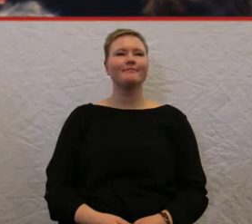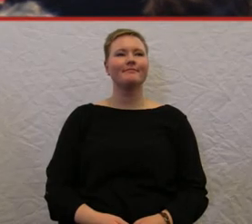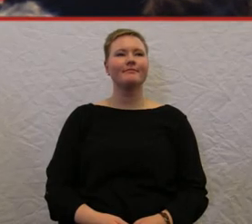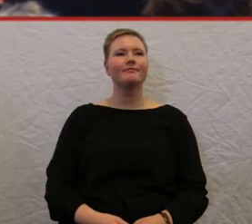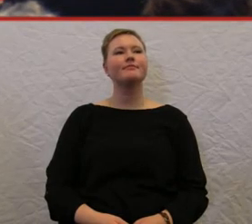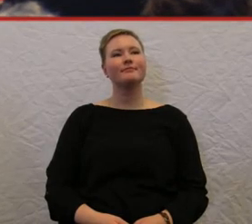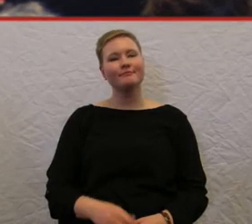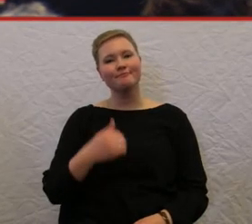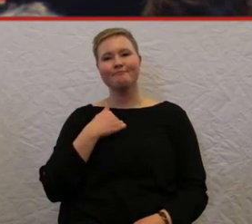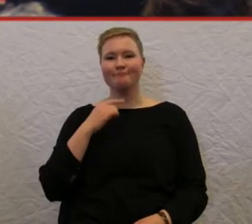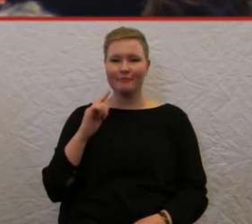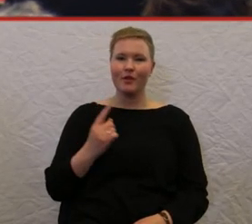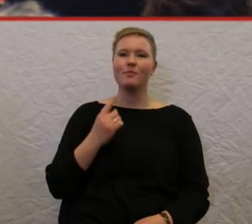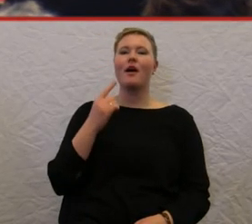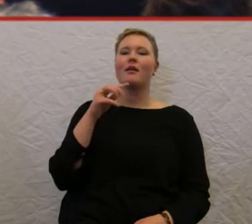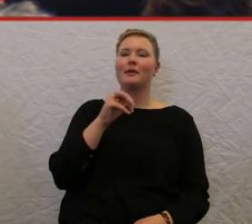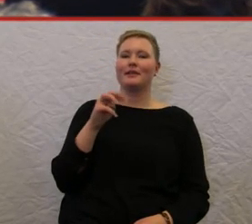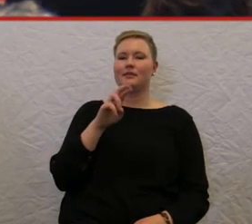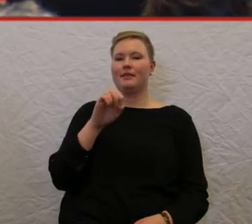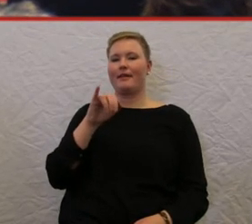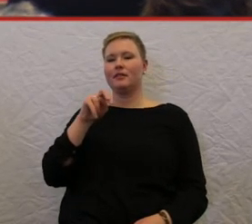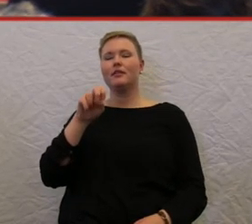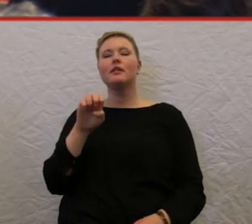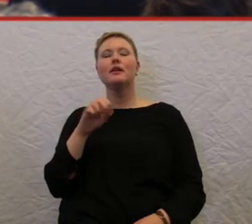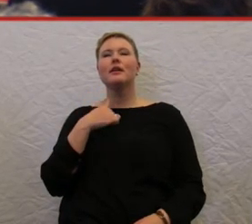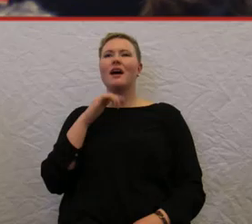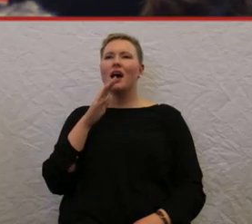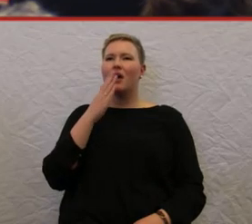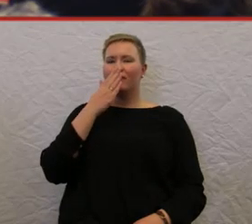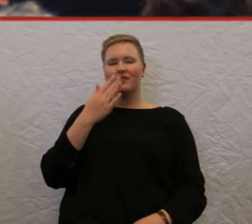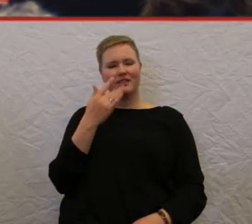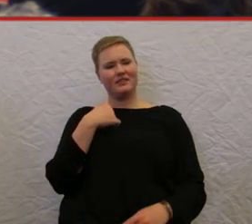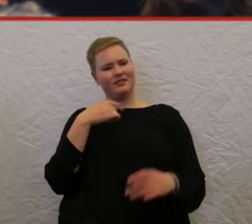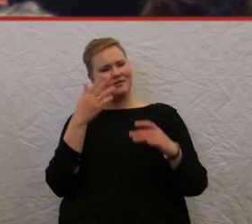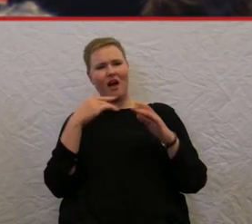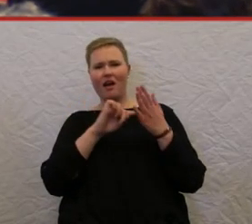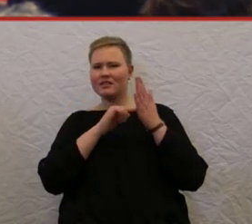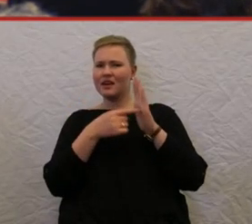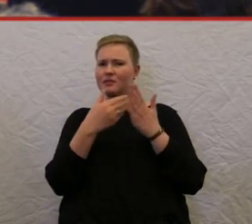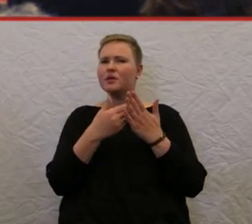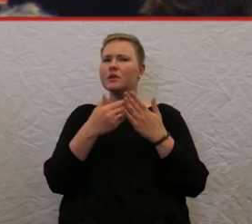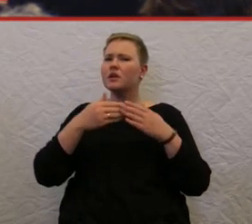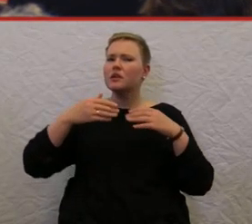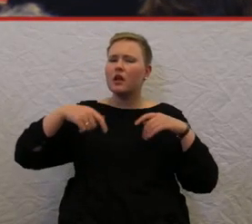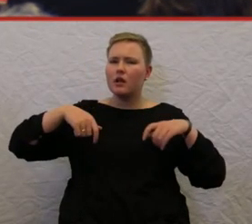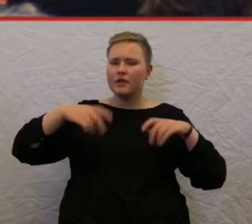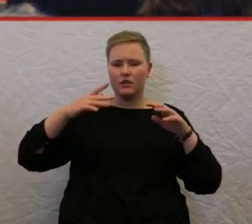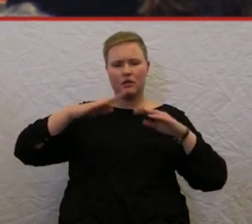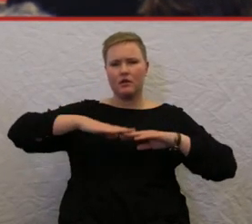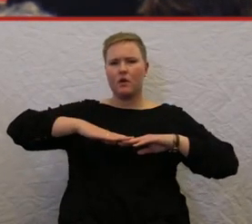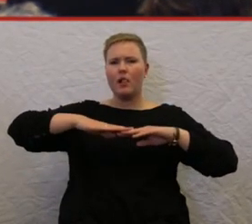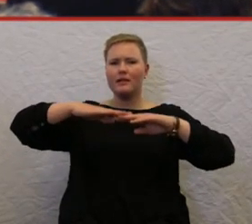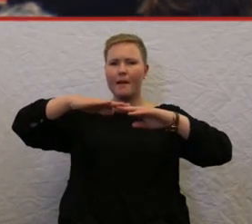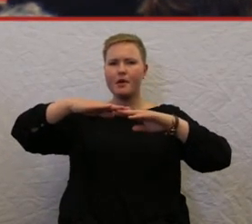ich bin es noch mal über Gerd Reinhold. Was mir aufgefallen ist mit der Rolltruppe, wahrscheinlich denke ich mir, dass